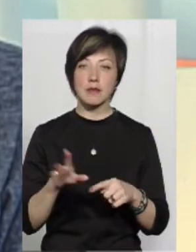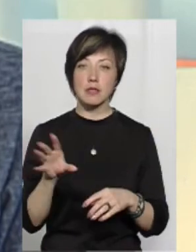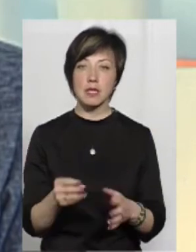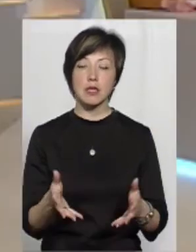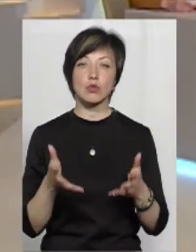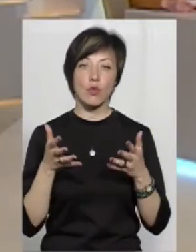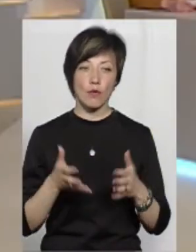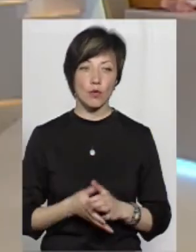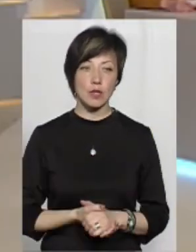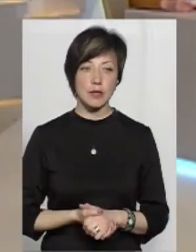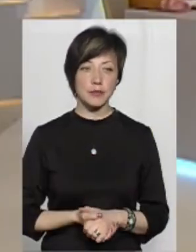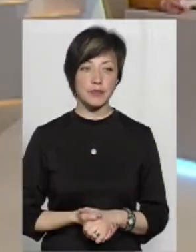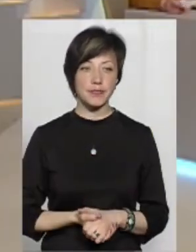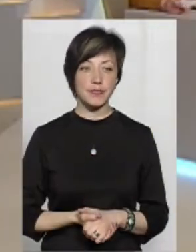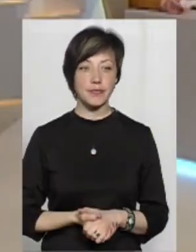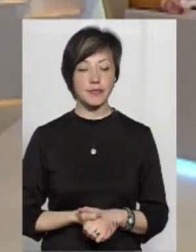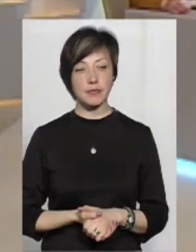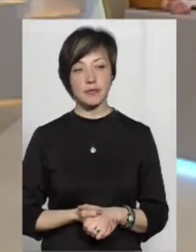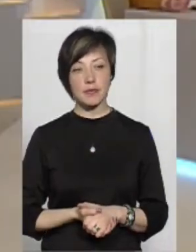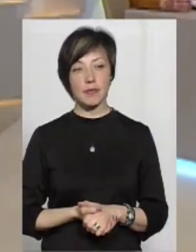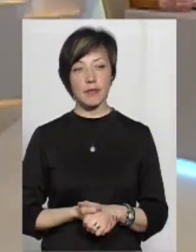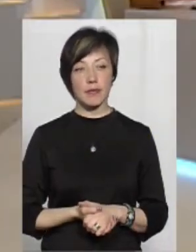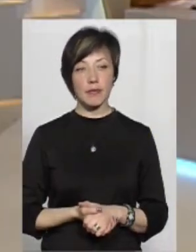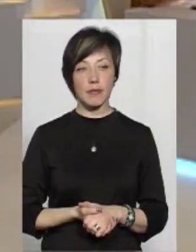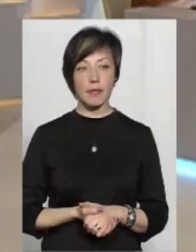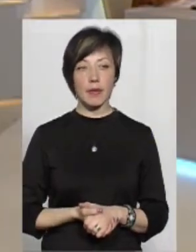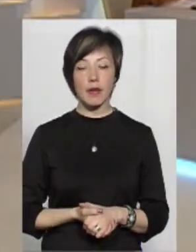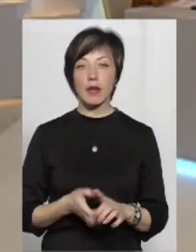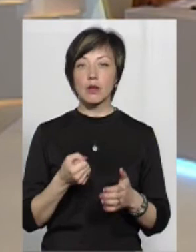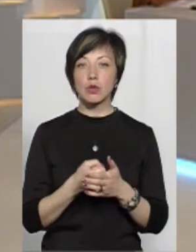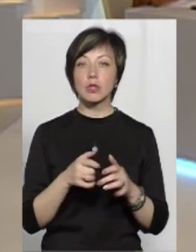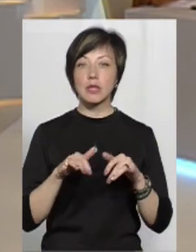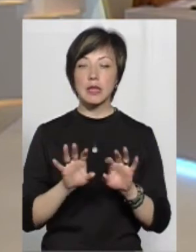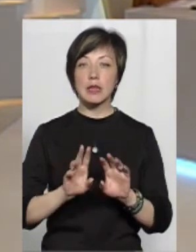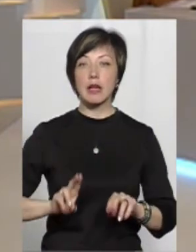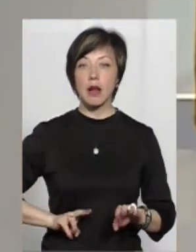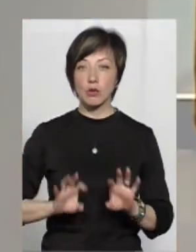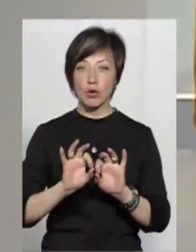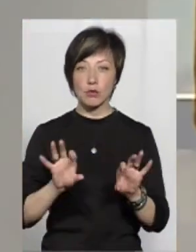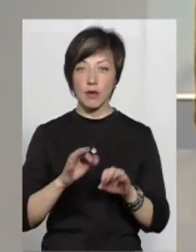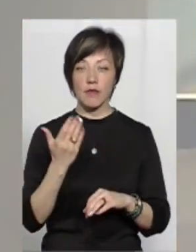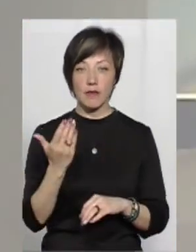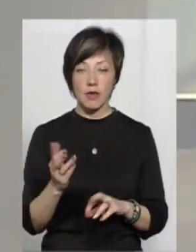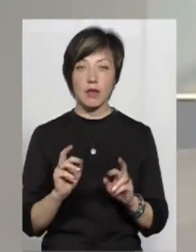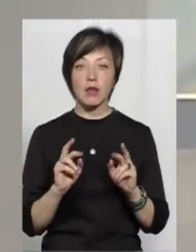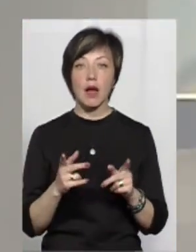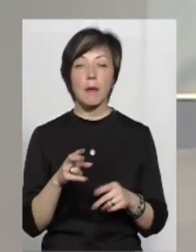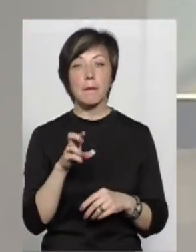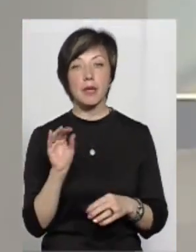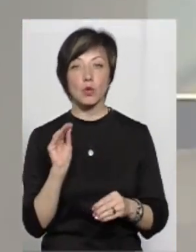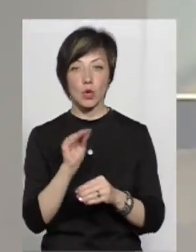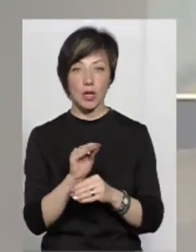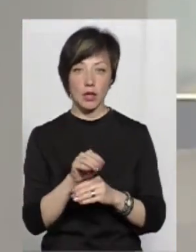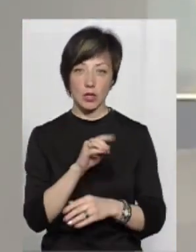'ясовується. Зрозуміло. До тих заходів, в життя яких розповіла директорка, от ви, пані Ольгу, яких би